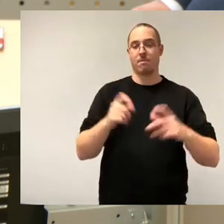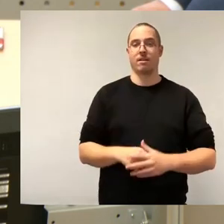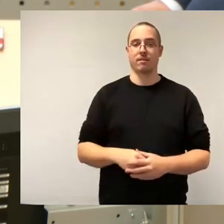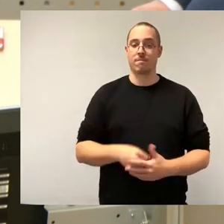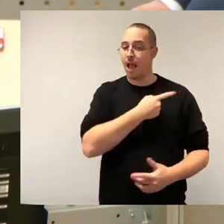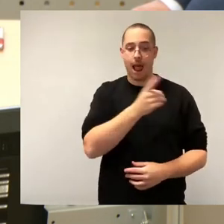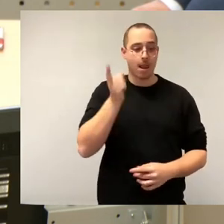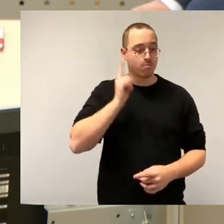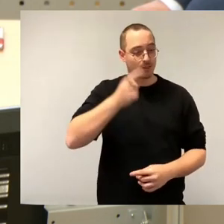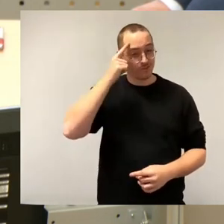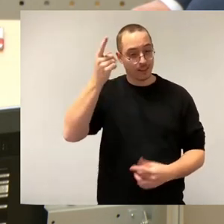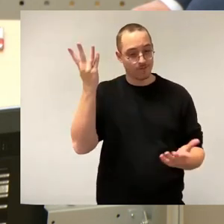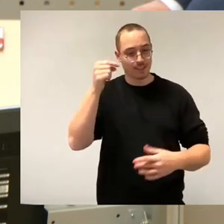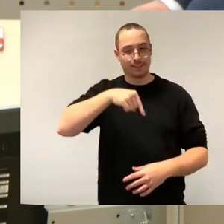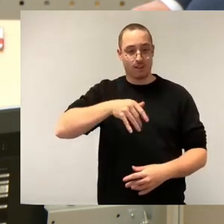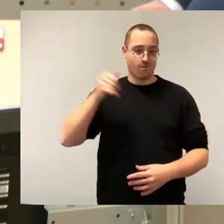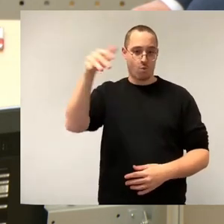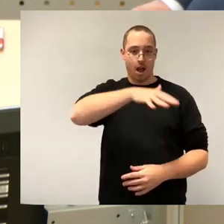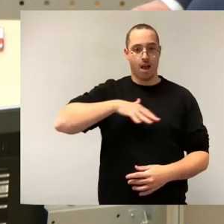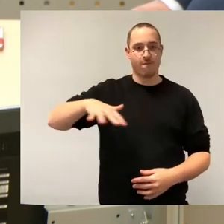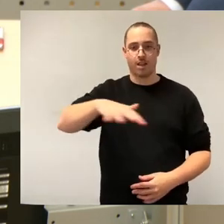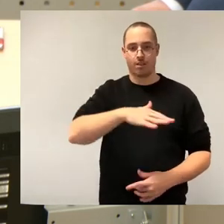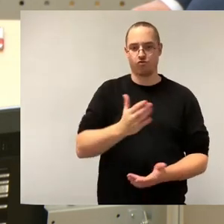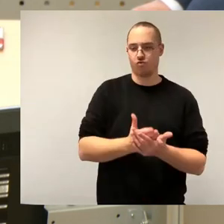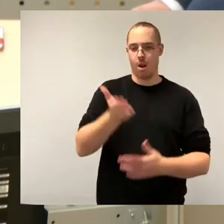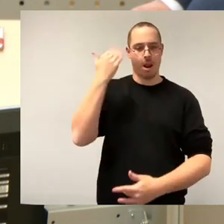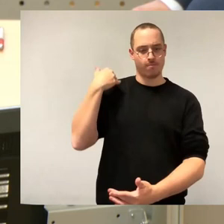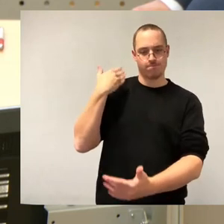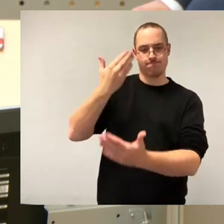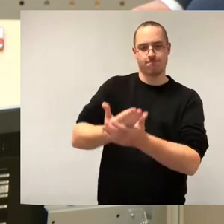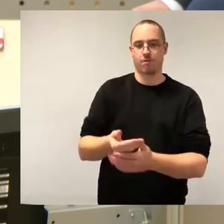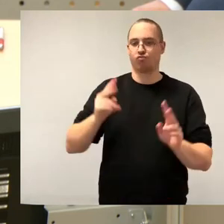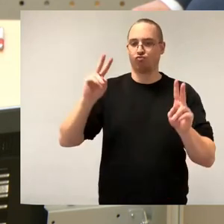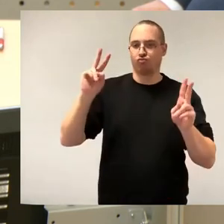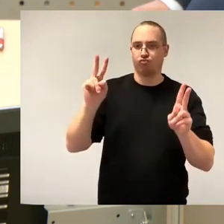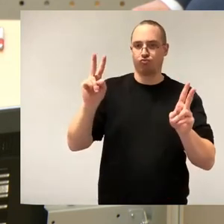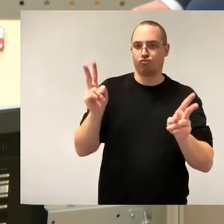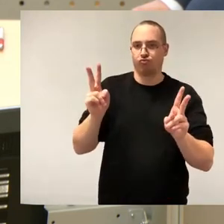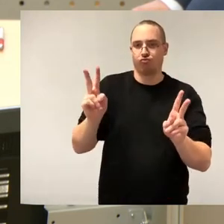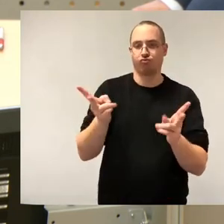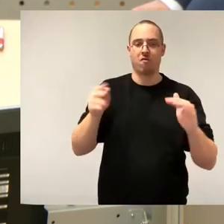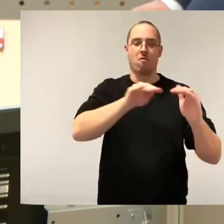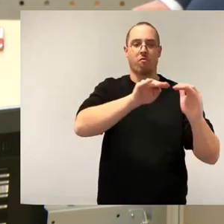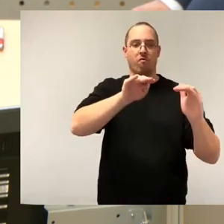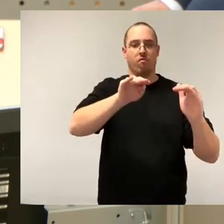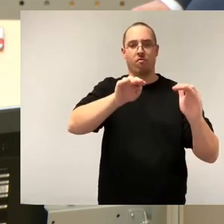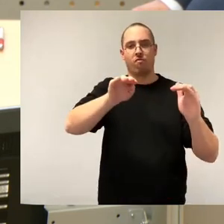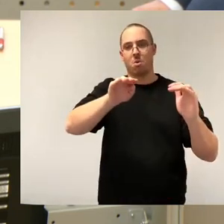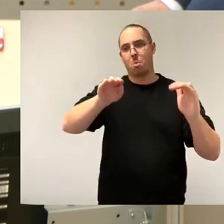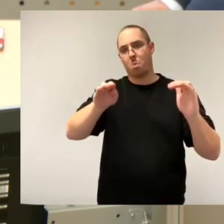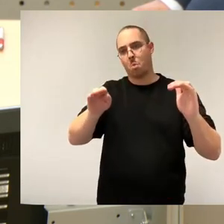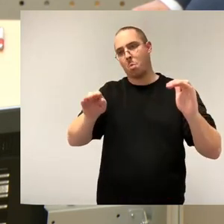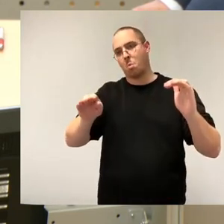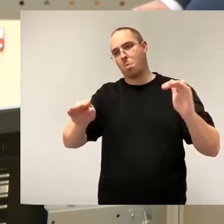Jahren doch eher stagnierende oder auch sinkende Passagierzahlen hatte, damit auch zu